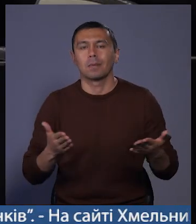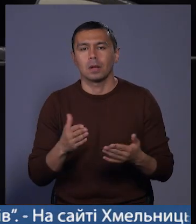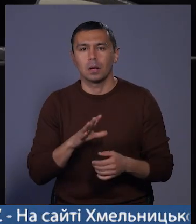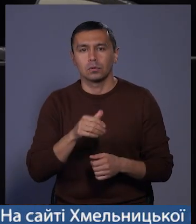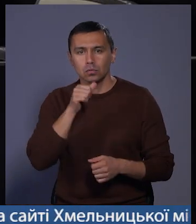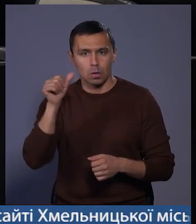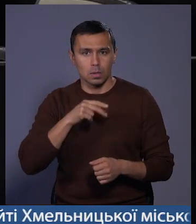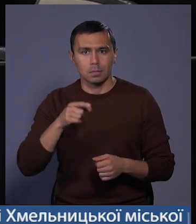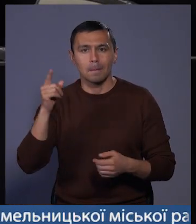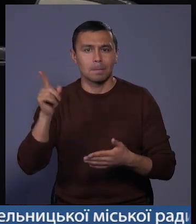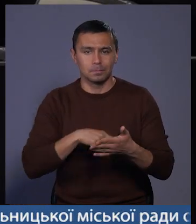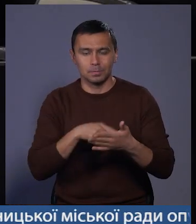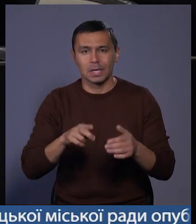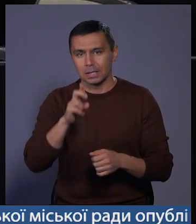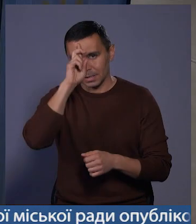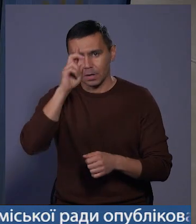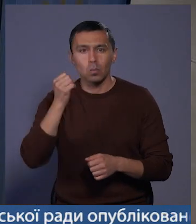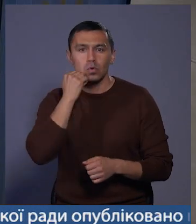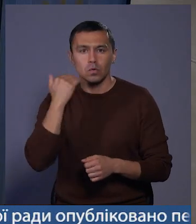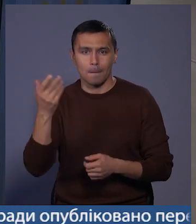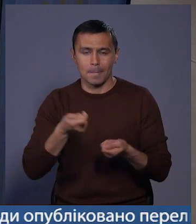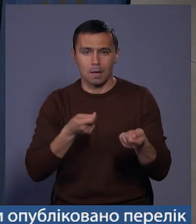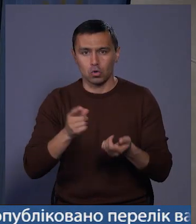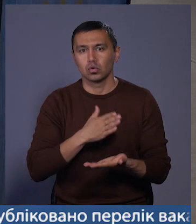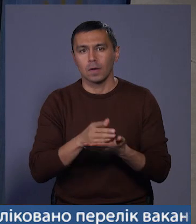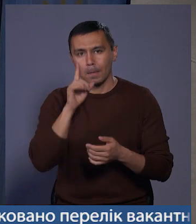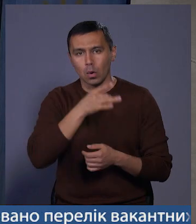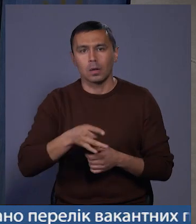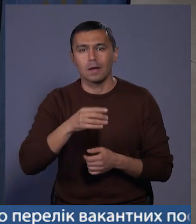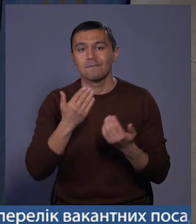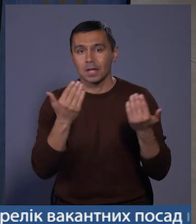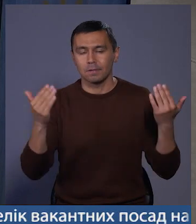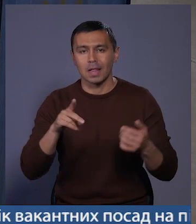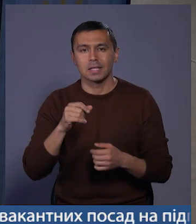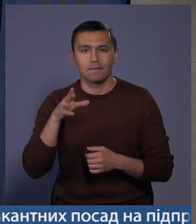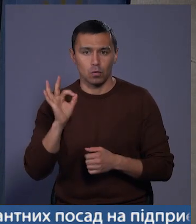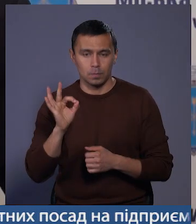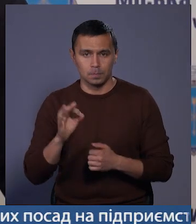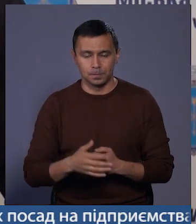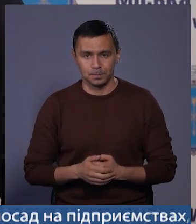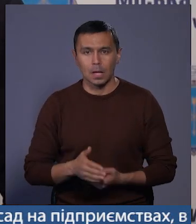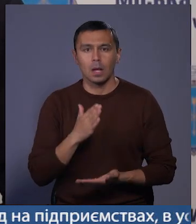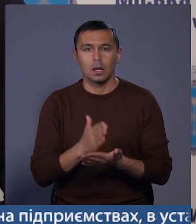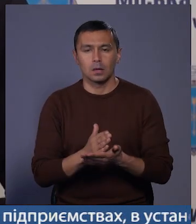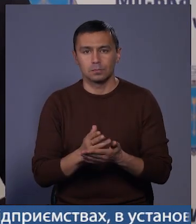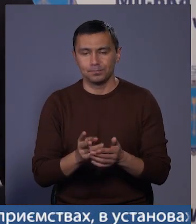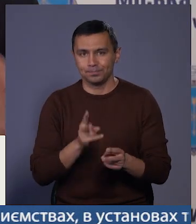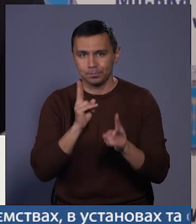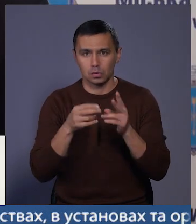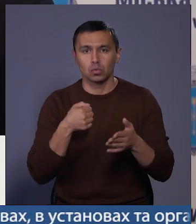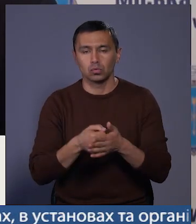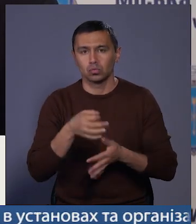були позбавлені церкви Московського патріархату. Вони розташовані в мікрорайонах виставка та Лезневе. Є позови до суду